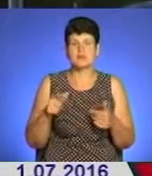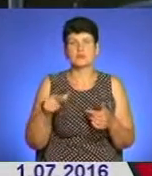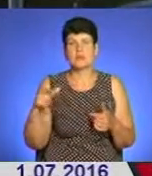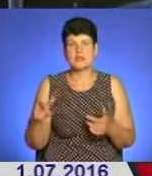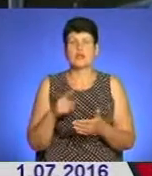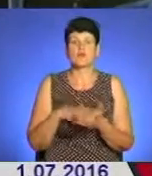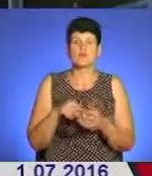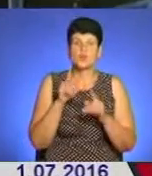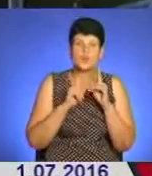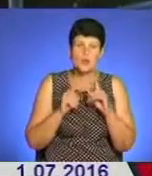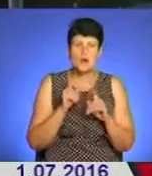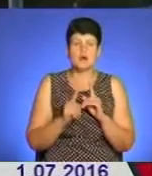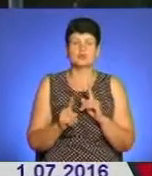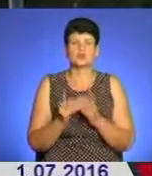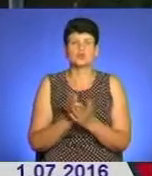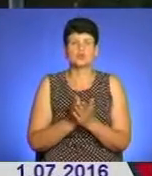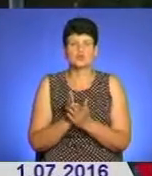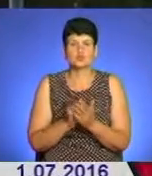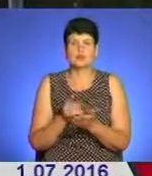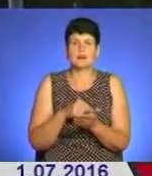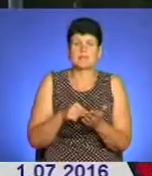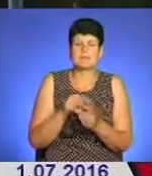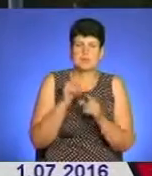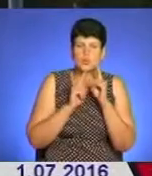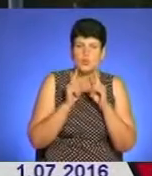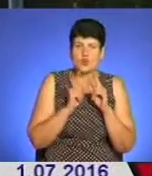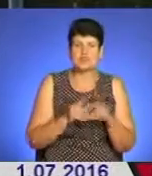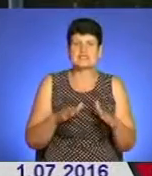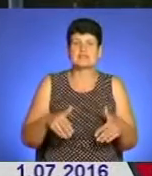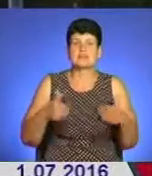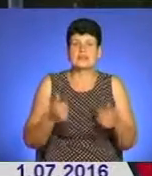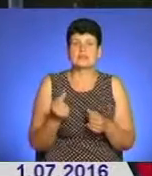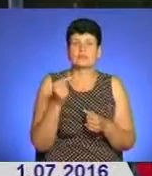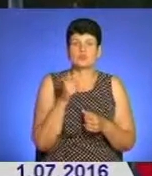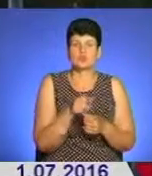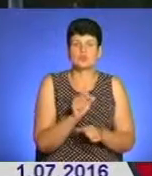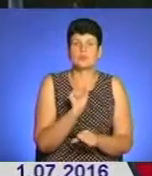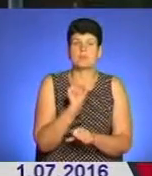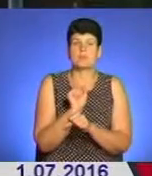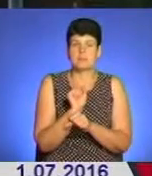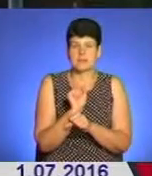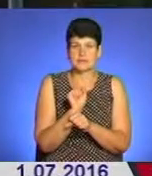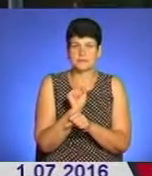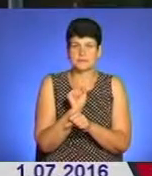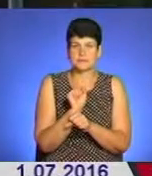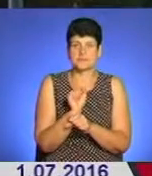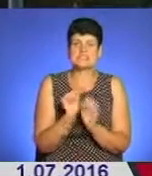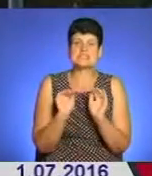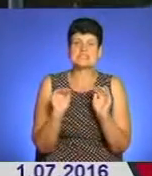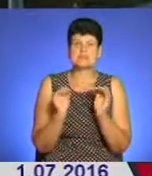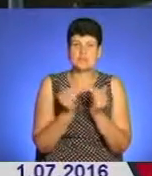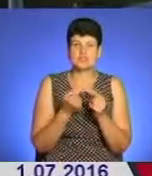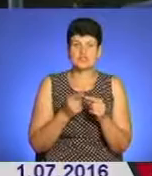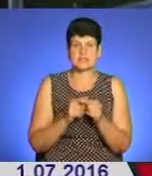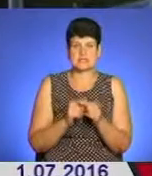служби, і міська рада зверталася про те, щоб припинити або, в принципі, зменшити це